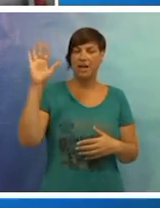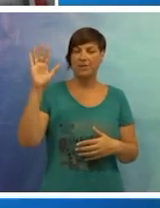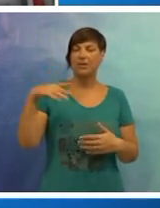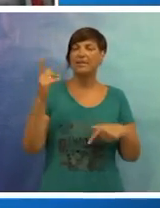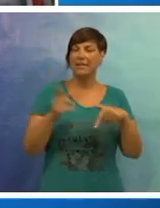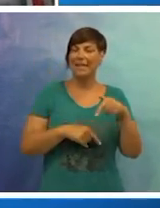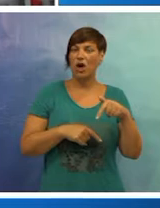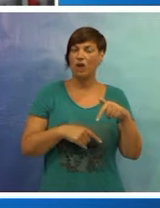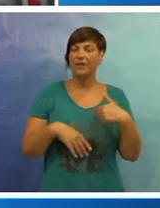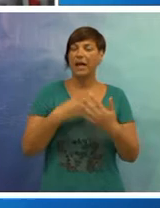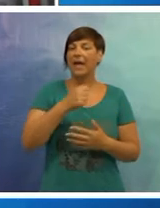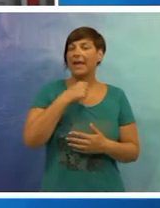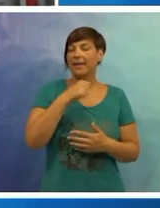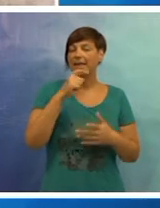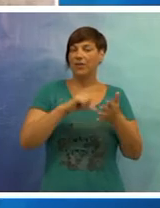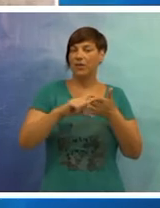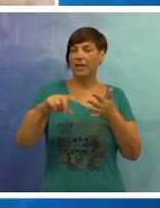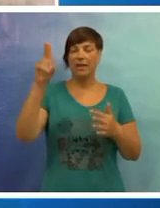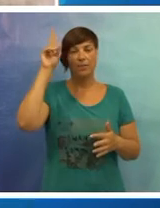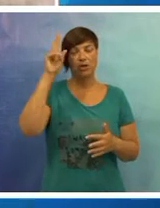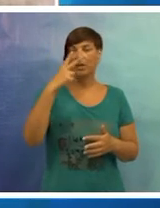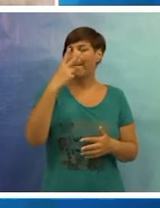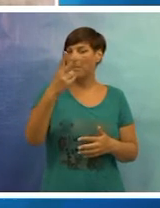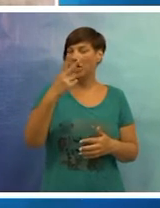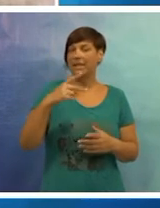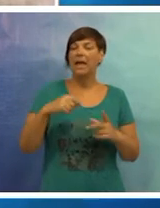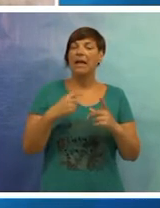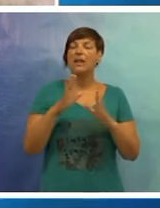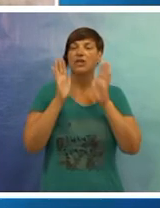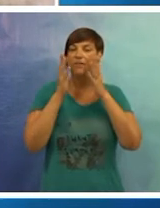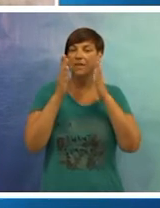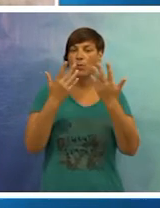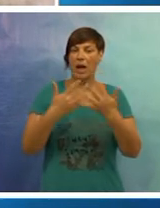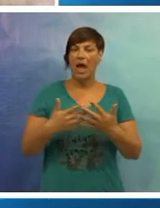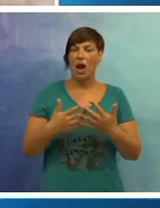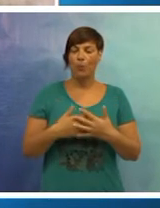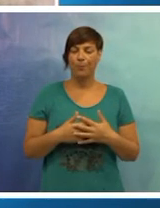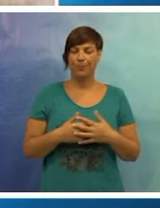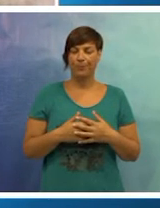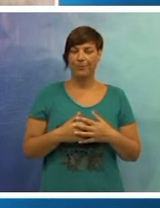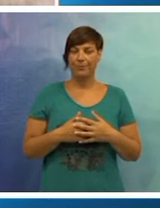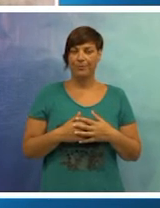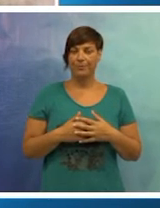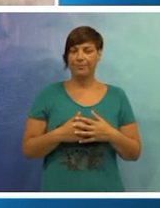jednoglasno su glasovali za otkaz. Intervju tjedna možete pogledati na našem YouTube i Facebook kanalu.